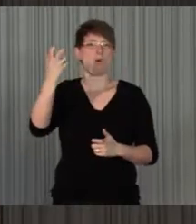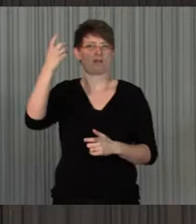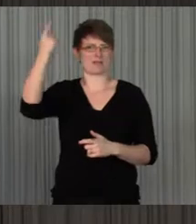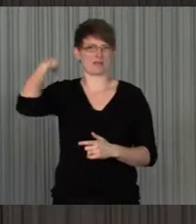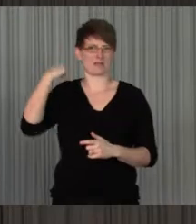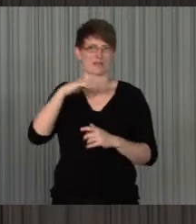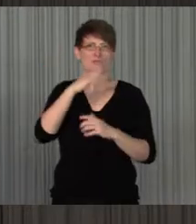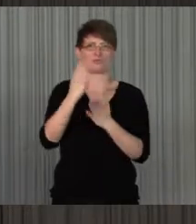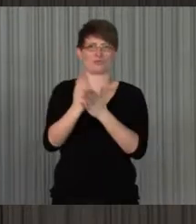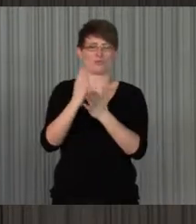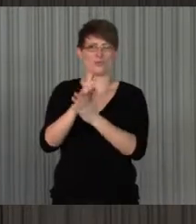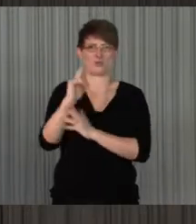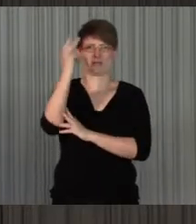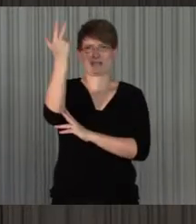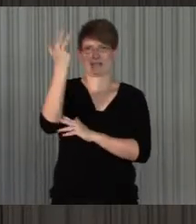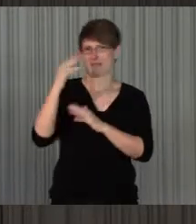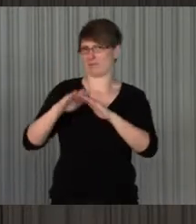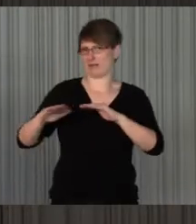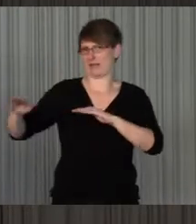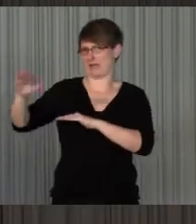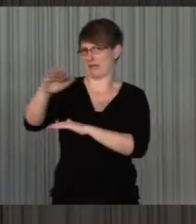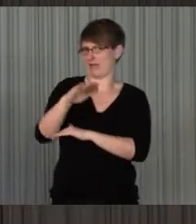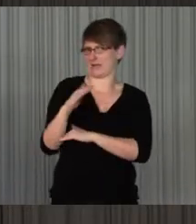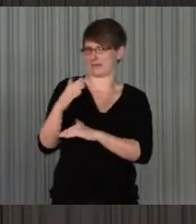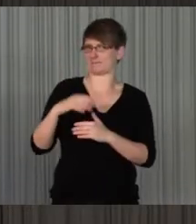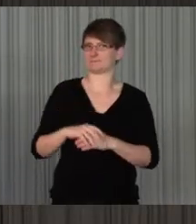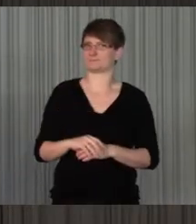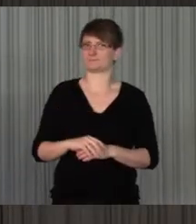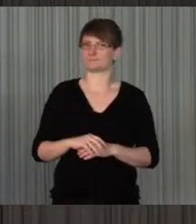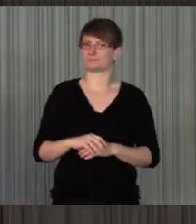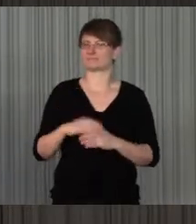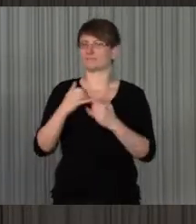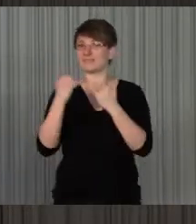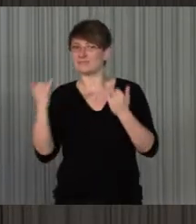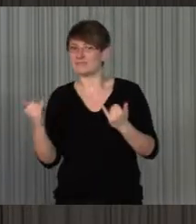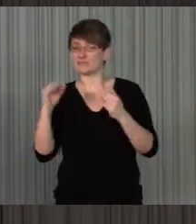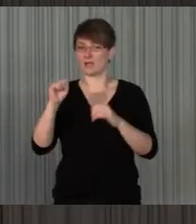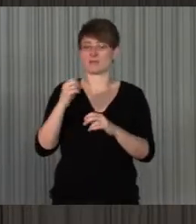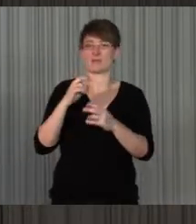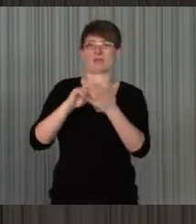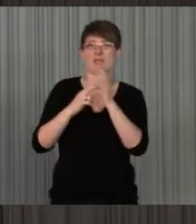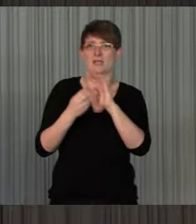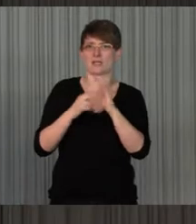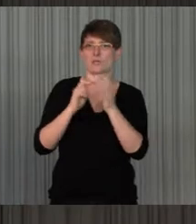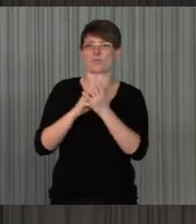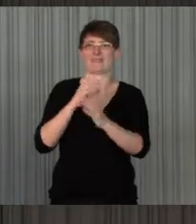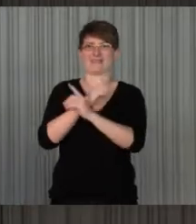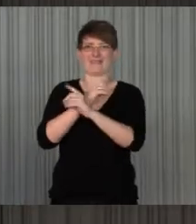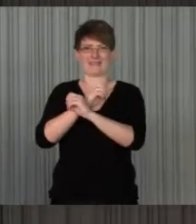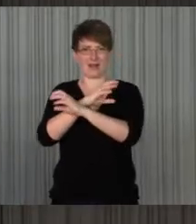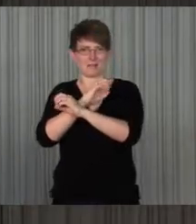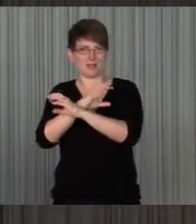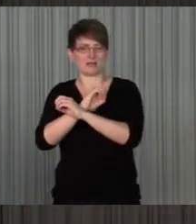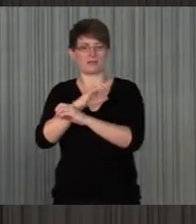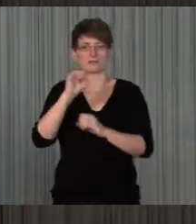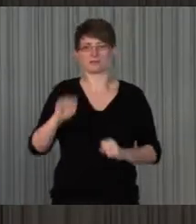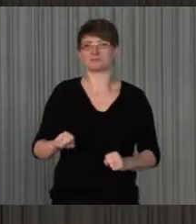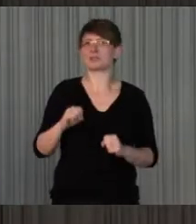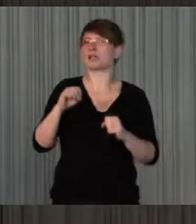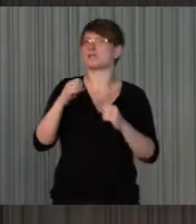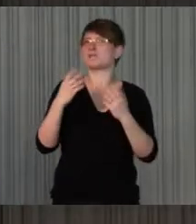angestoßen hat, also wie können Technologien und digitale Medien dazu beitragen,